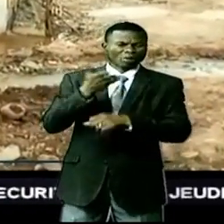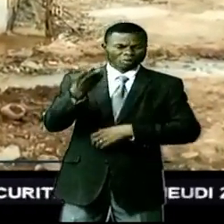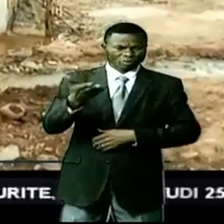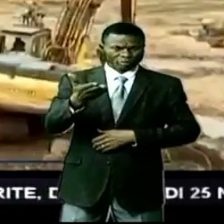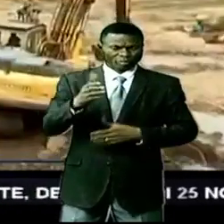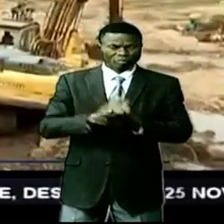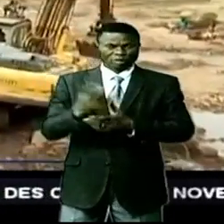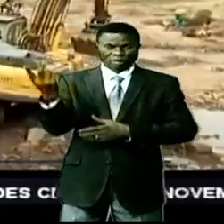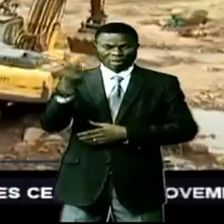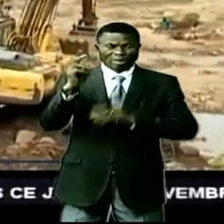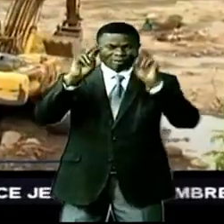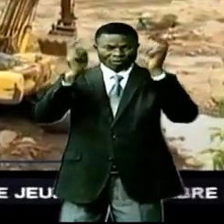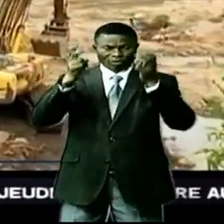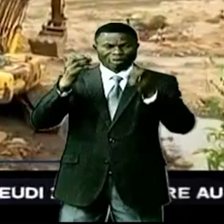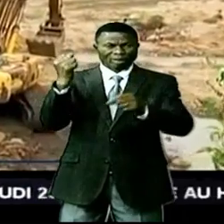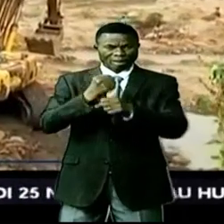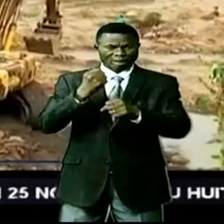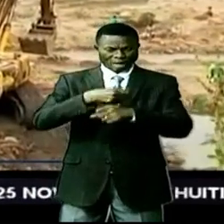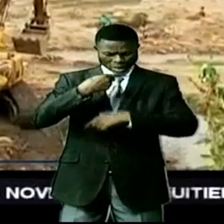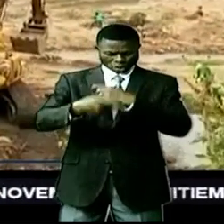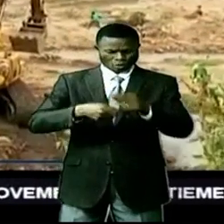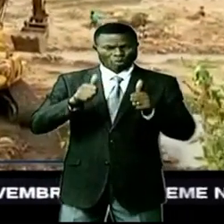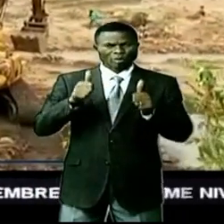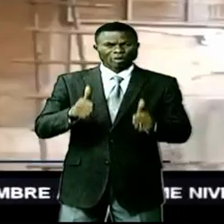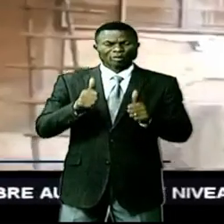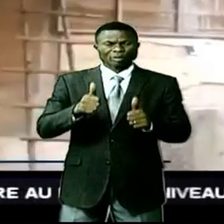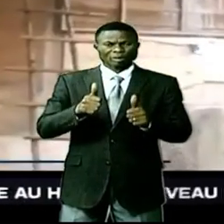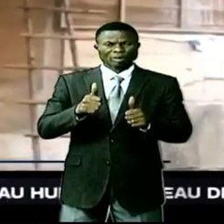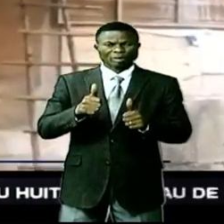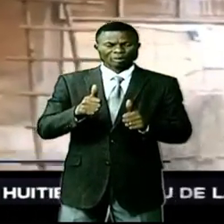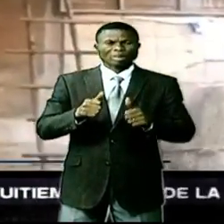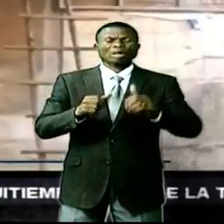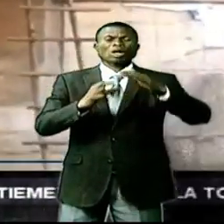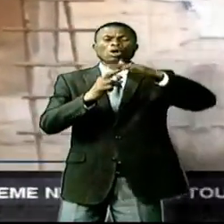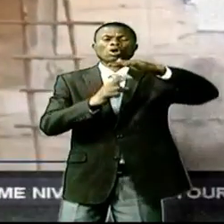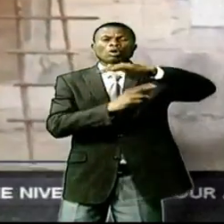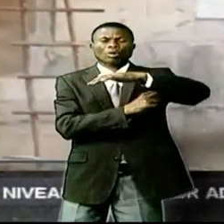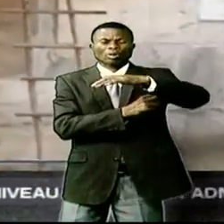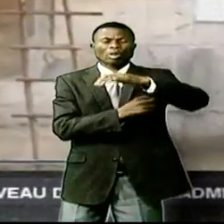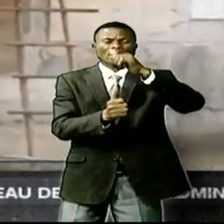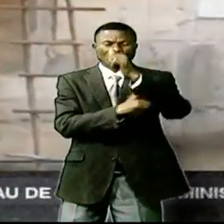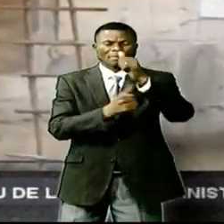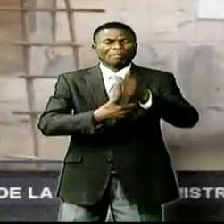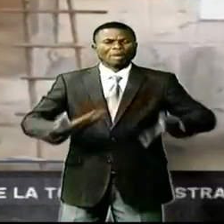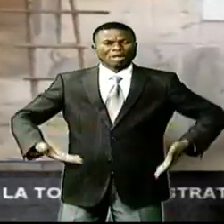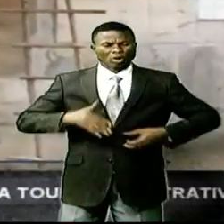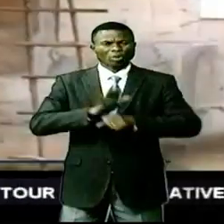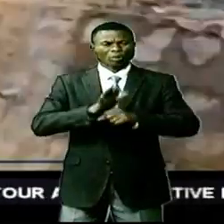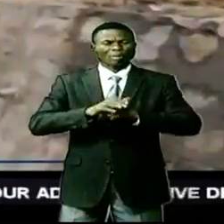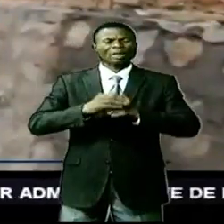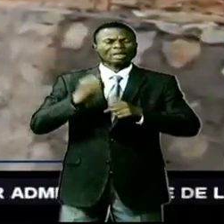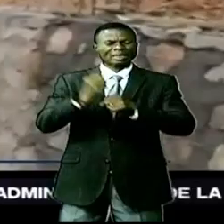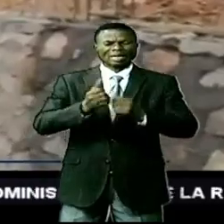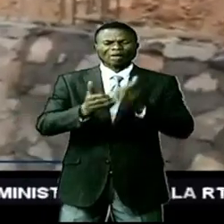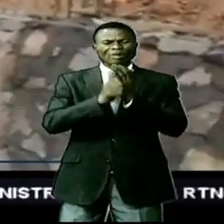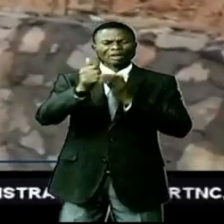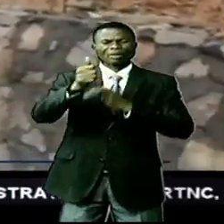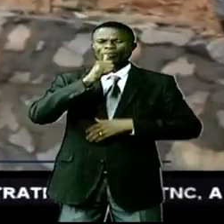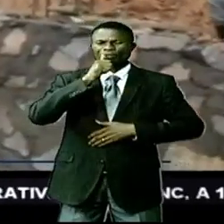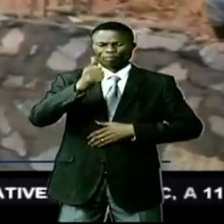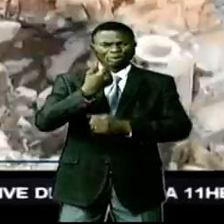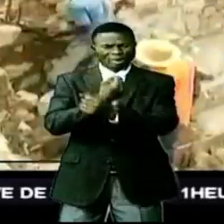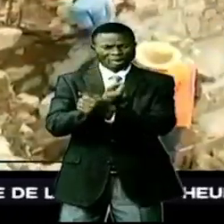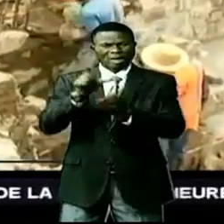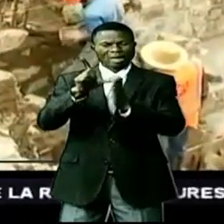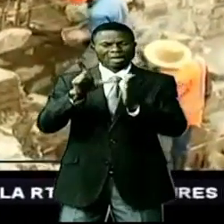Nantende et Nyangézi, les travaux évoluent normalement au pont Nyakabongola. Les usagers saluent la qualité des travaux qui respectent